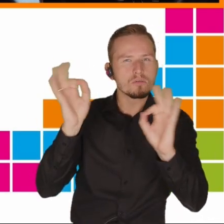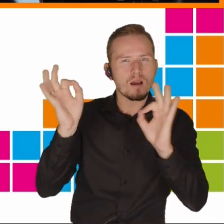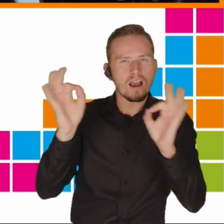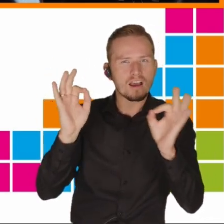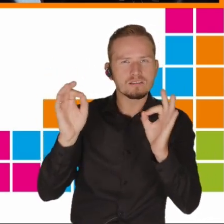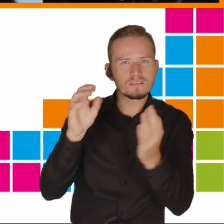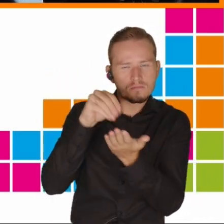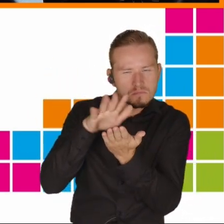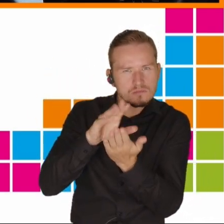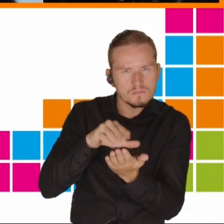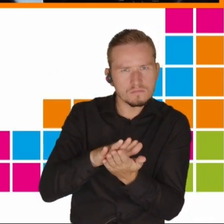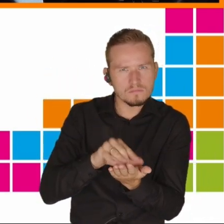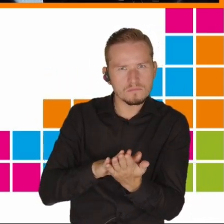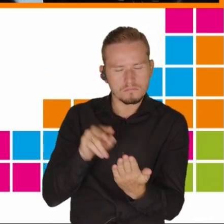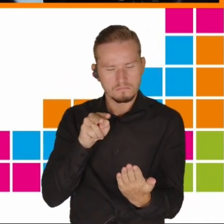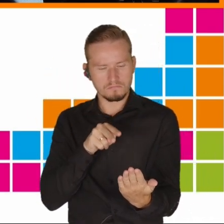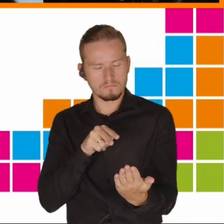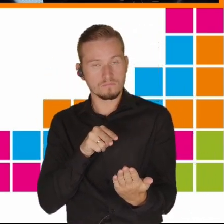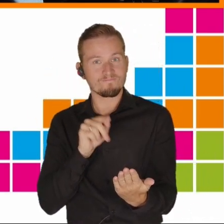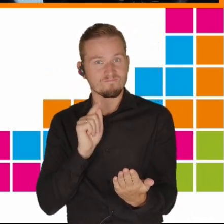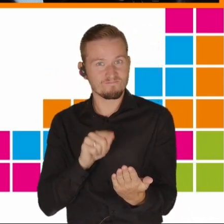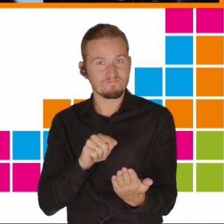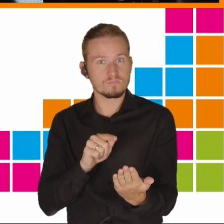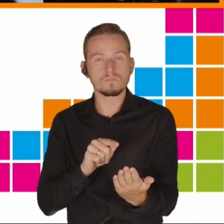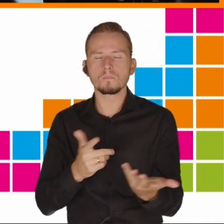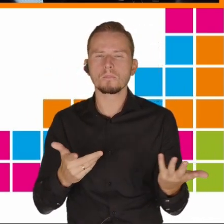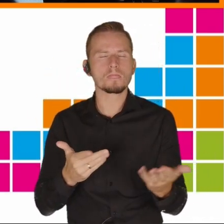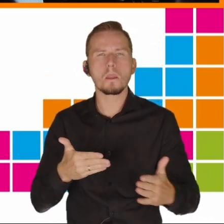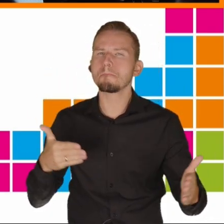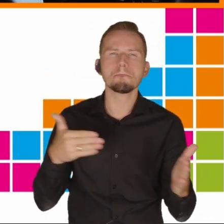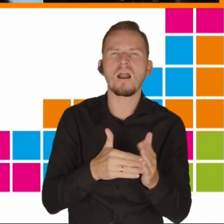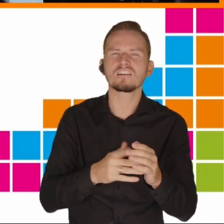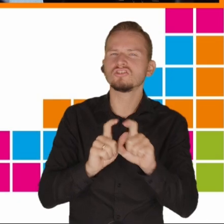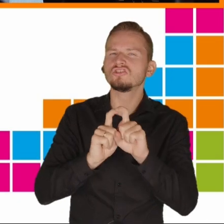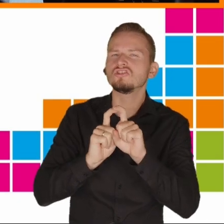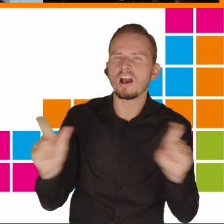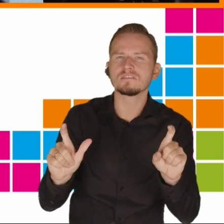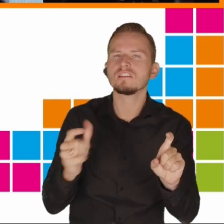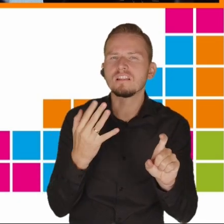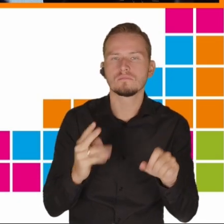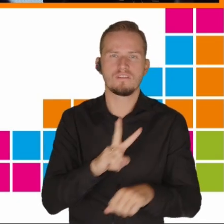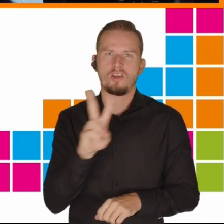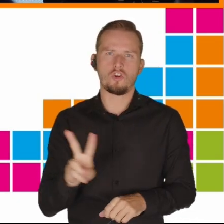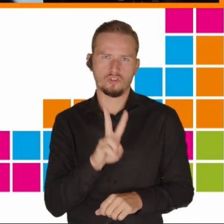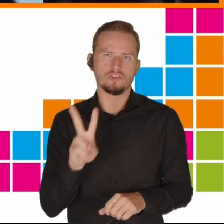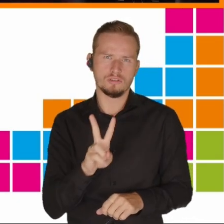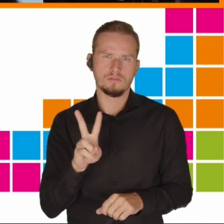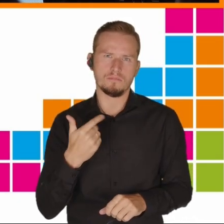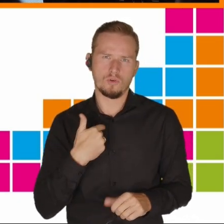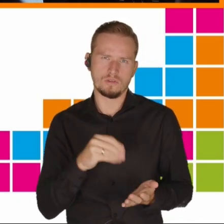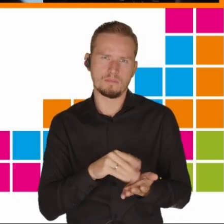tak naprawdę maksymalny wymiar czasu, który jest tam zapisany, to dwie godziny i